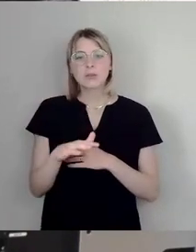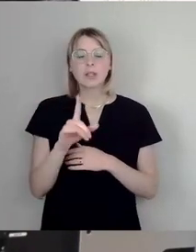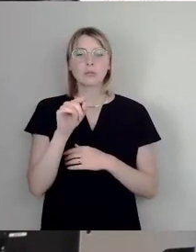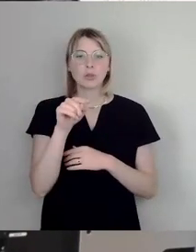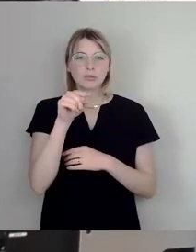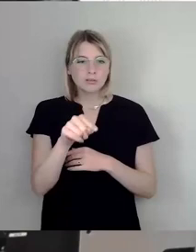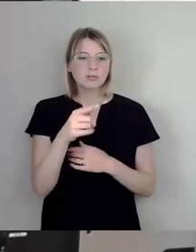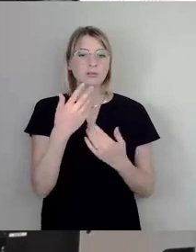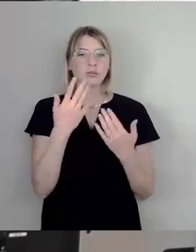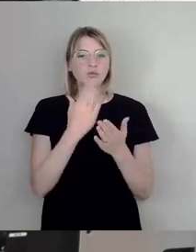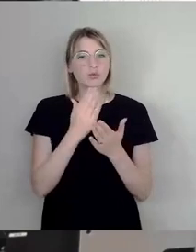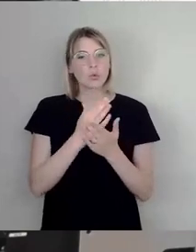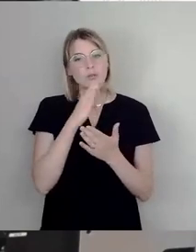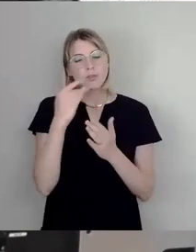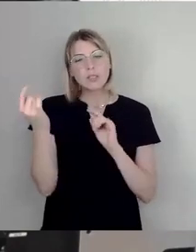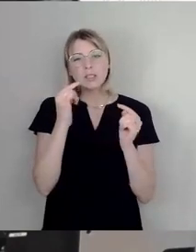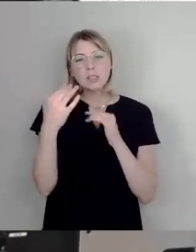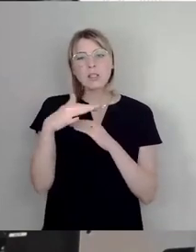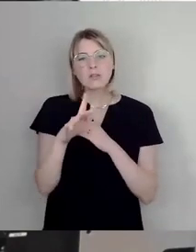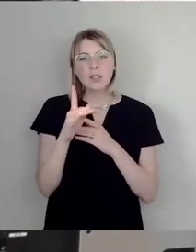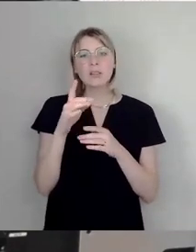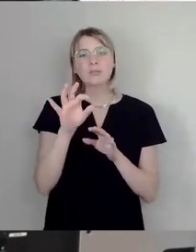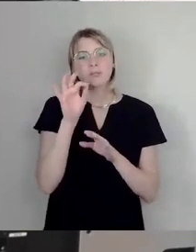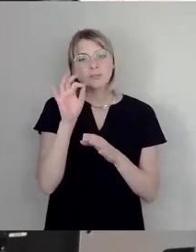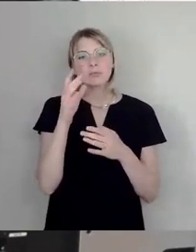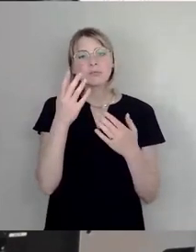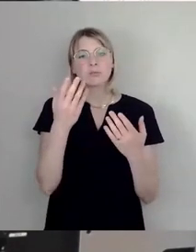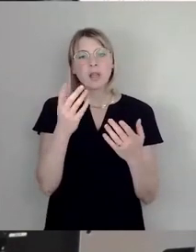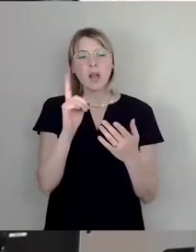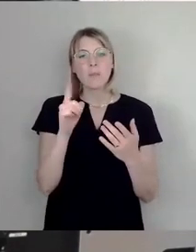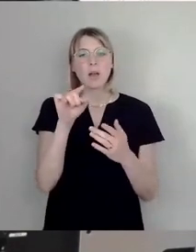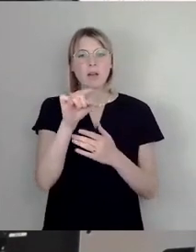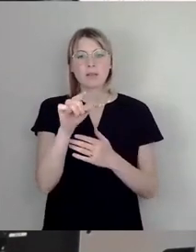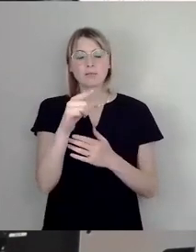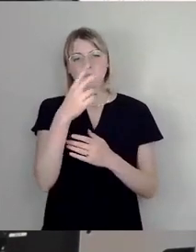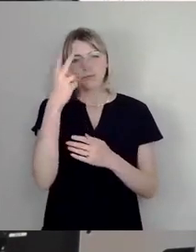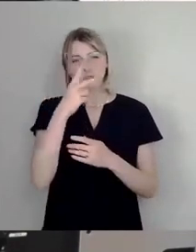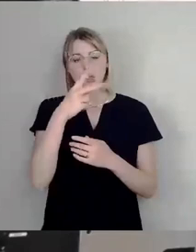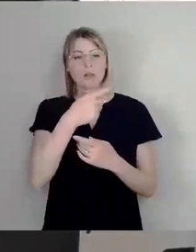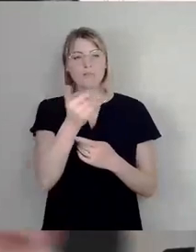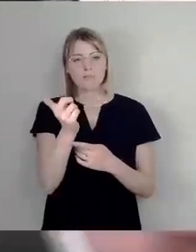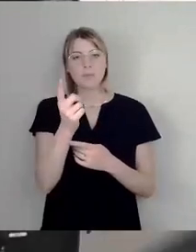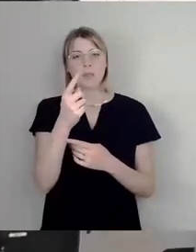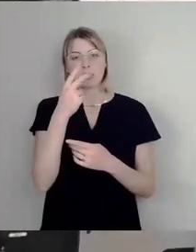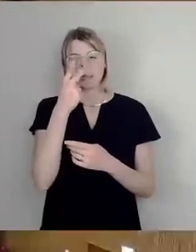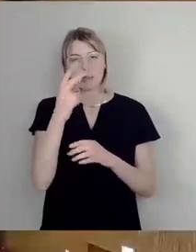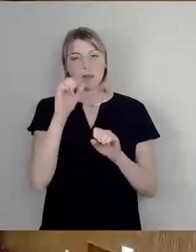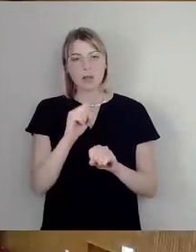durchkäme, es wäre bedauerlich, aber kennzeichnend für die fehlende Reife in dieser Stadt. Vielen Dank.